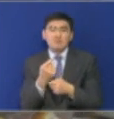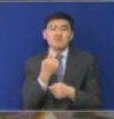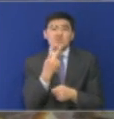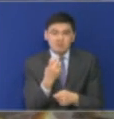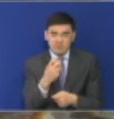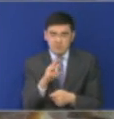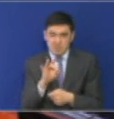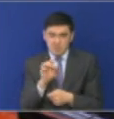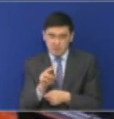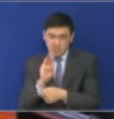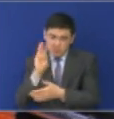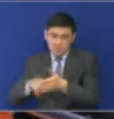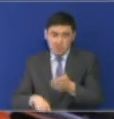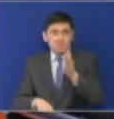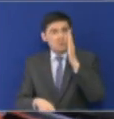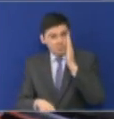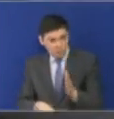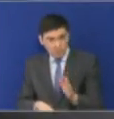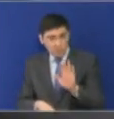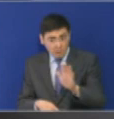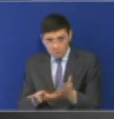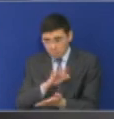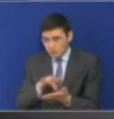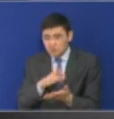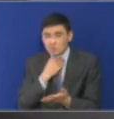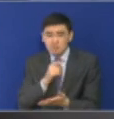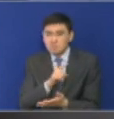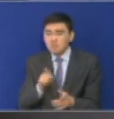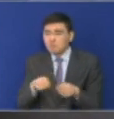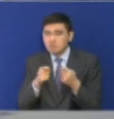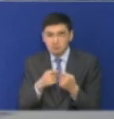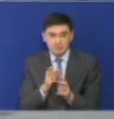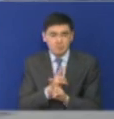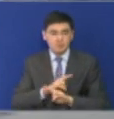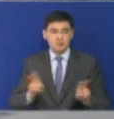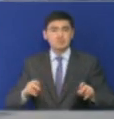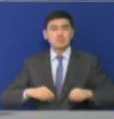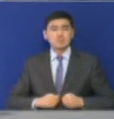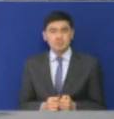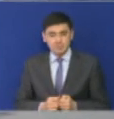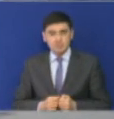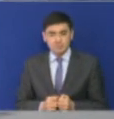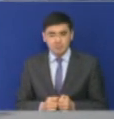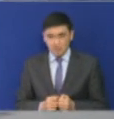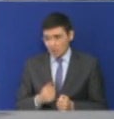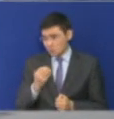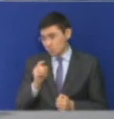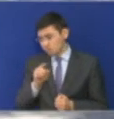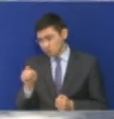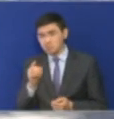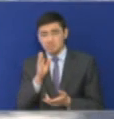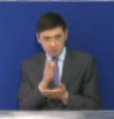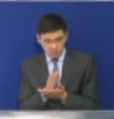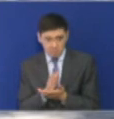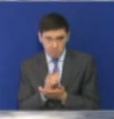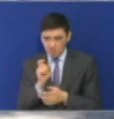месячных расчетных показателей. Однако в семье на данный момент таковых нет. На нужный лад также поставлена работа службы доставки. Товары могут